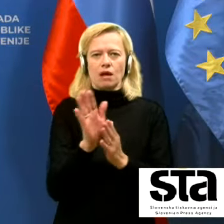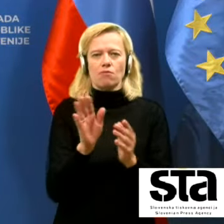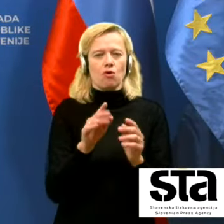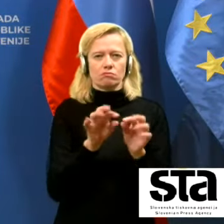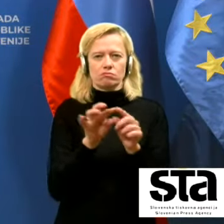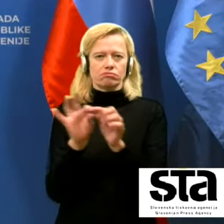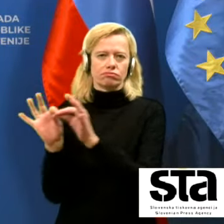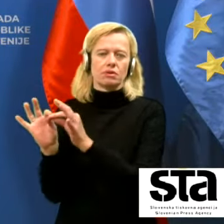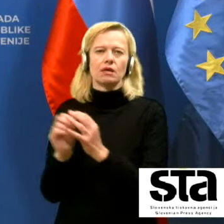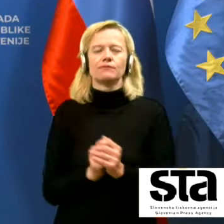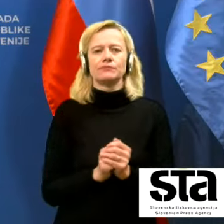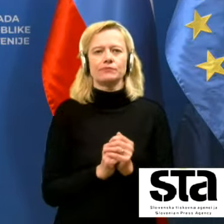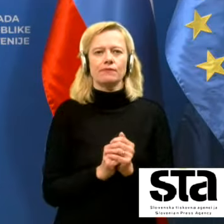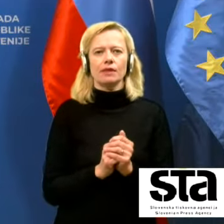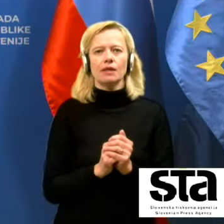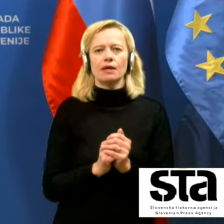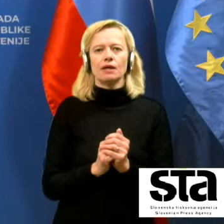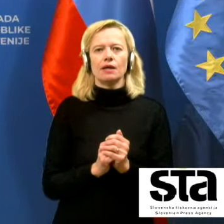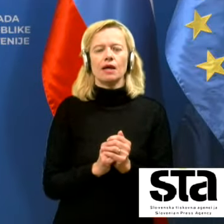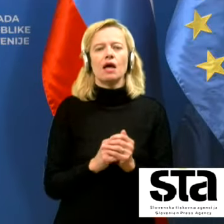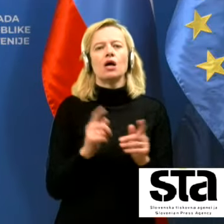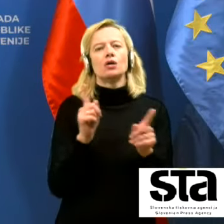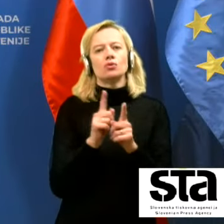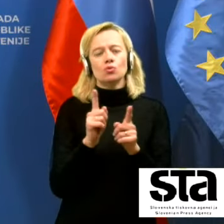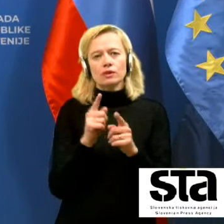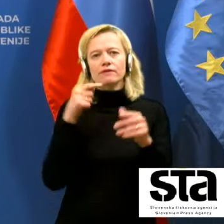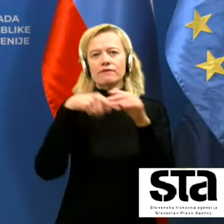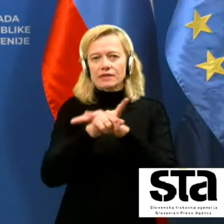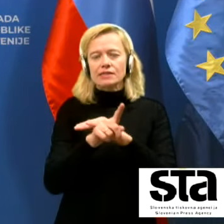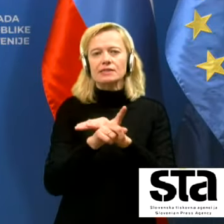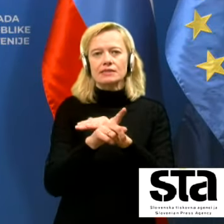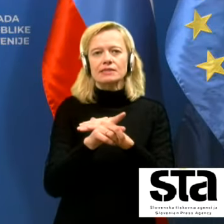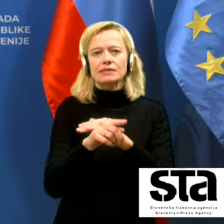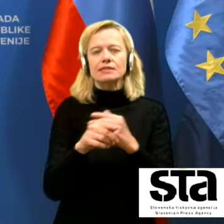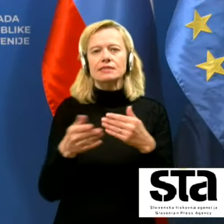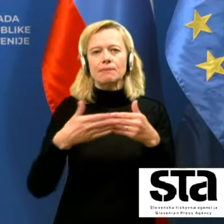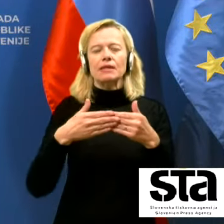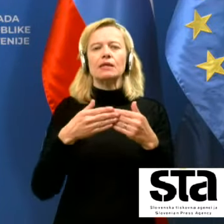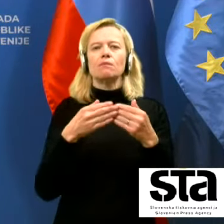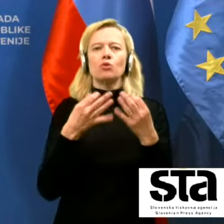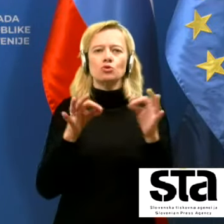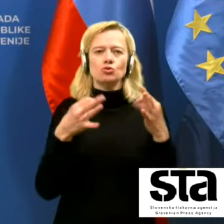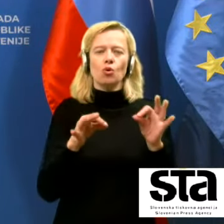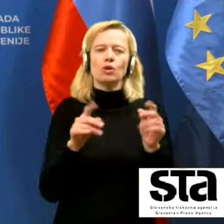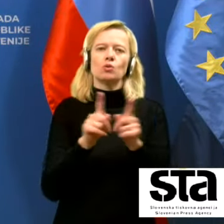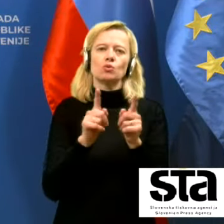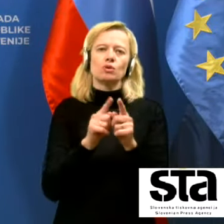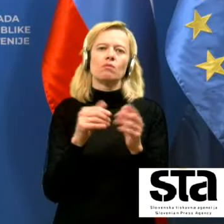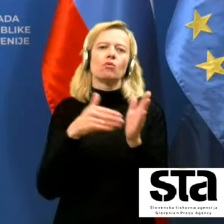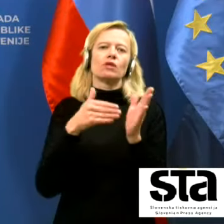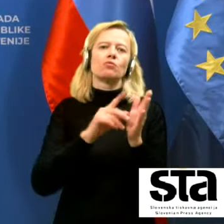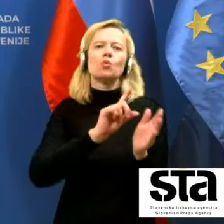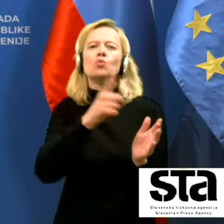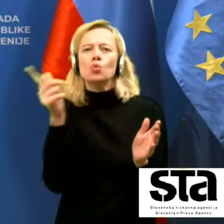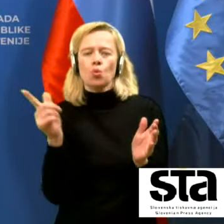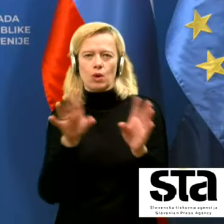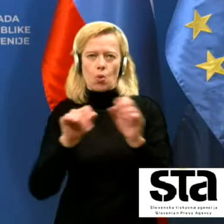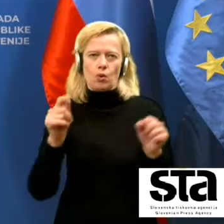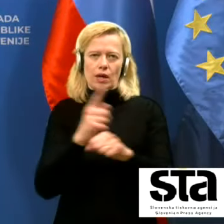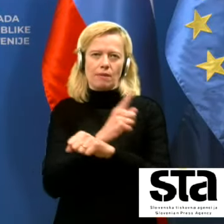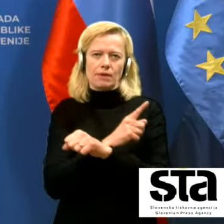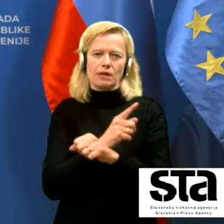tem, da veljajo v teh primerih zaprtih prostorov sveda tudi drugi ukrepi, sveda ustreznega prezračevanja in tako naprej.